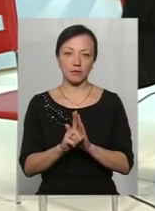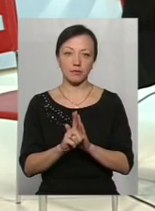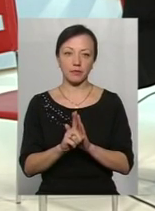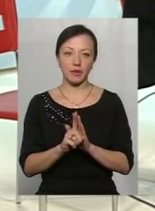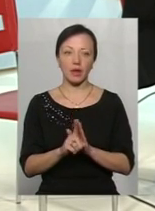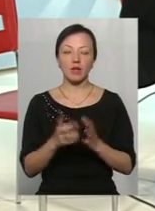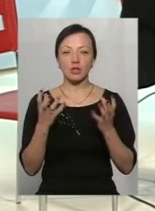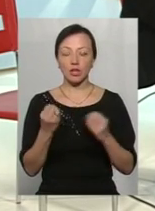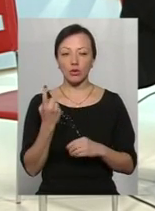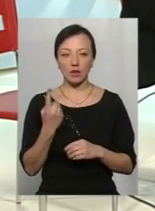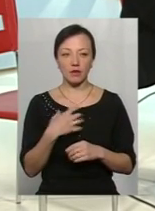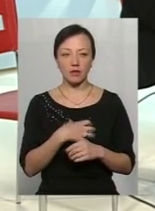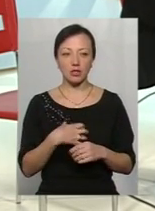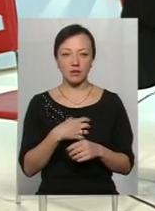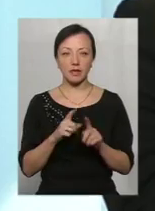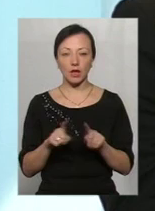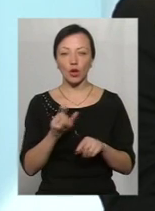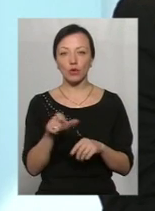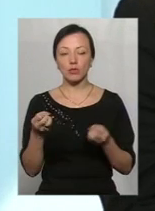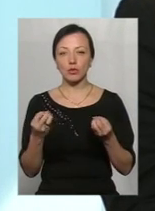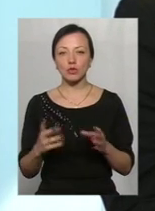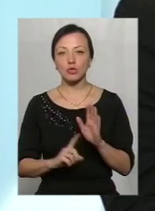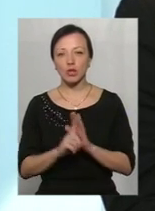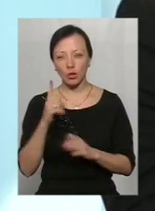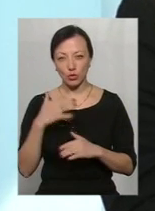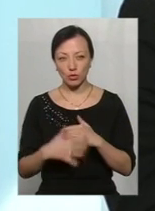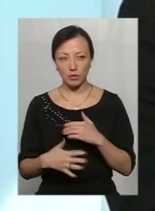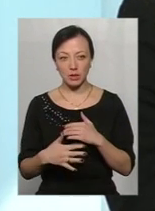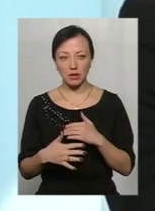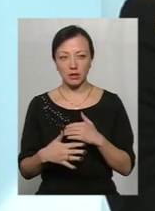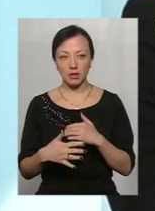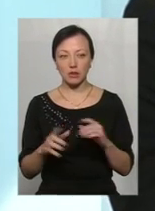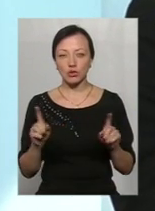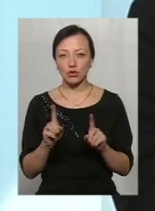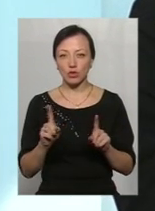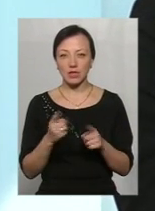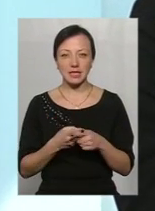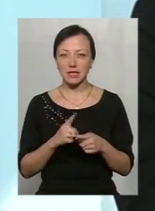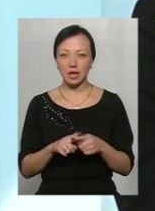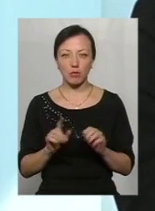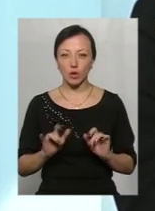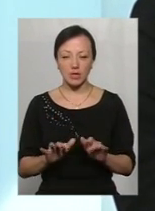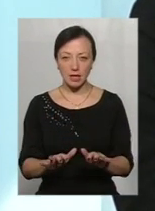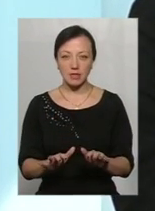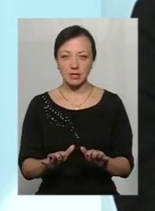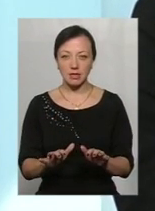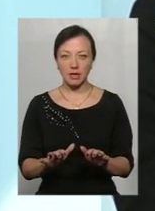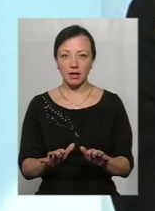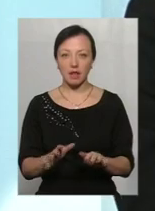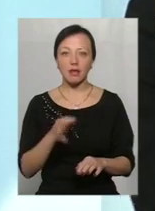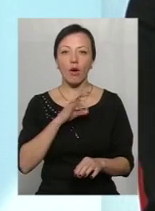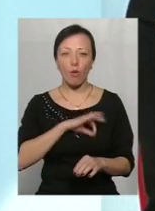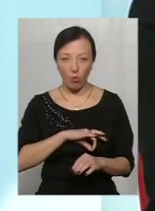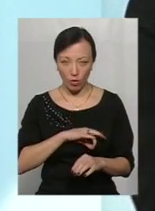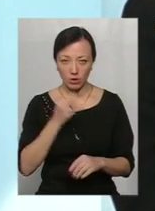Бо є ще одна така важлива деталь. Люди просто починають розуміти, що цей процес, він на користь.